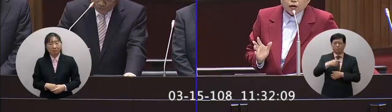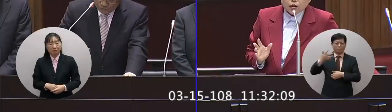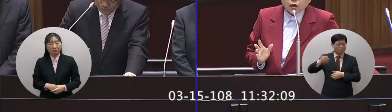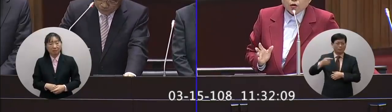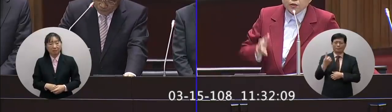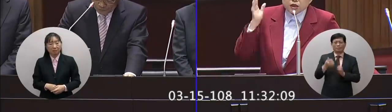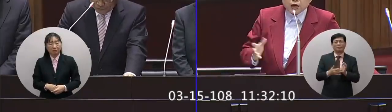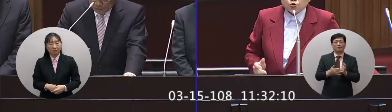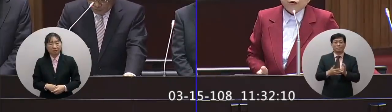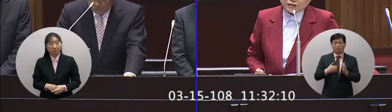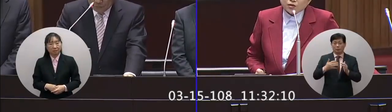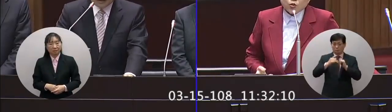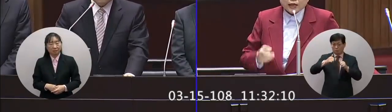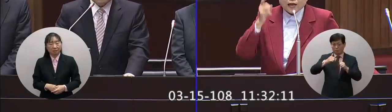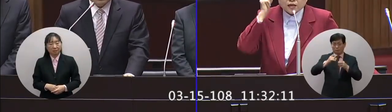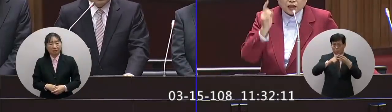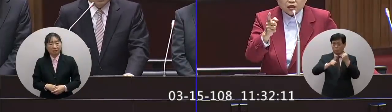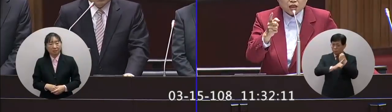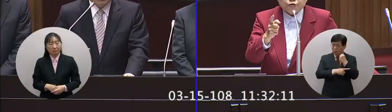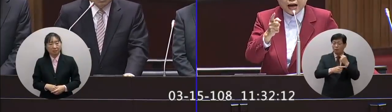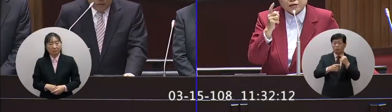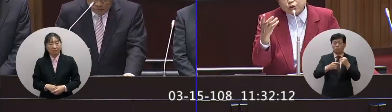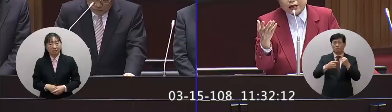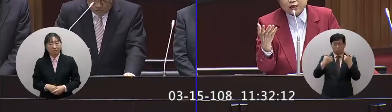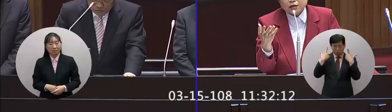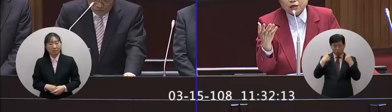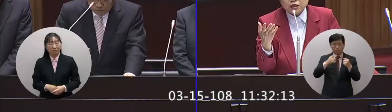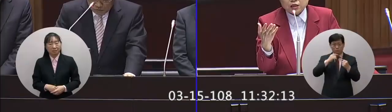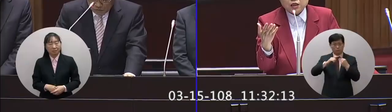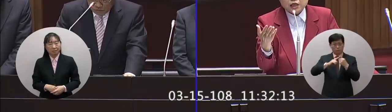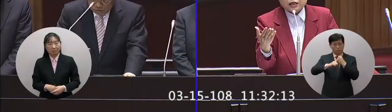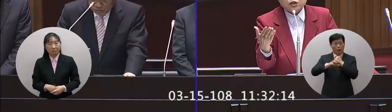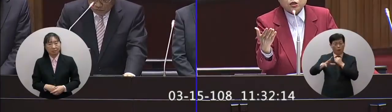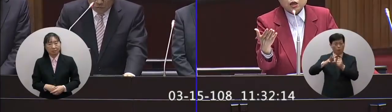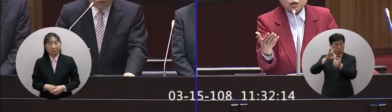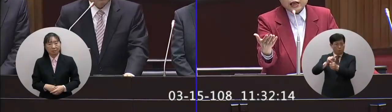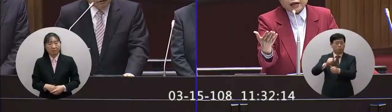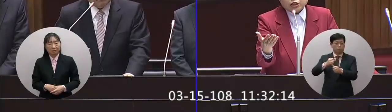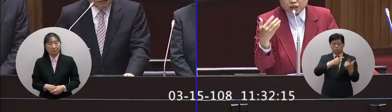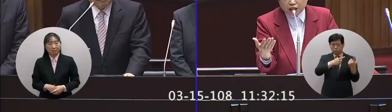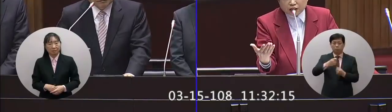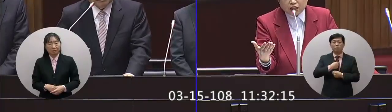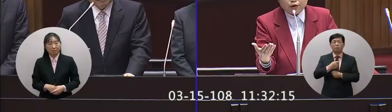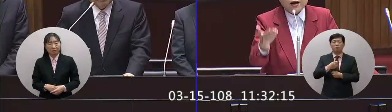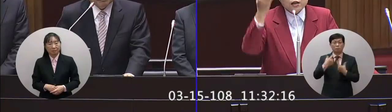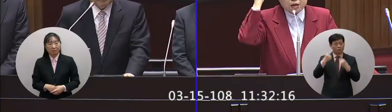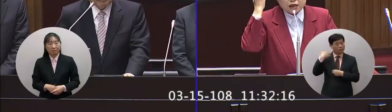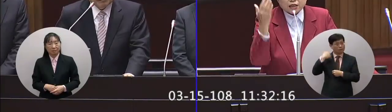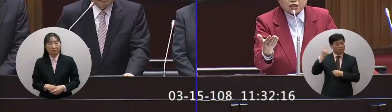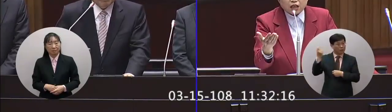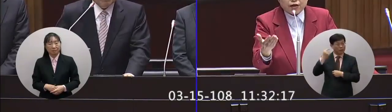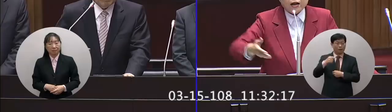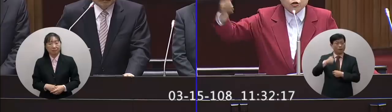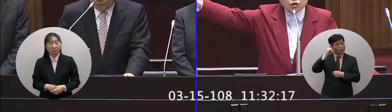口號我們是民主法治國家繩之以法這句話你聽你應該聽你應該了解繩之以法